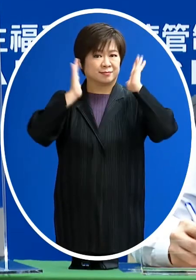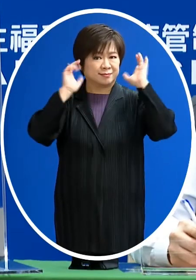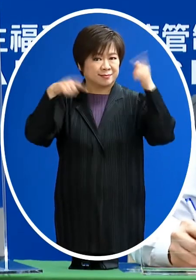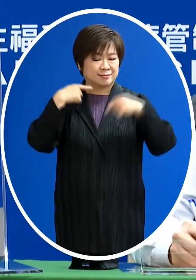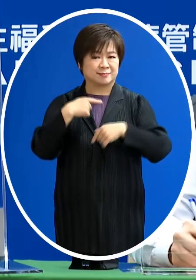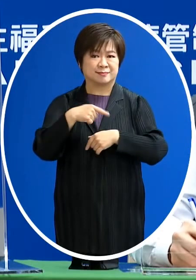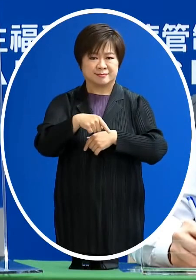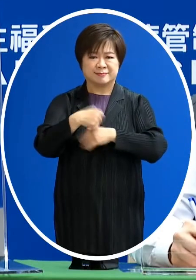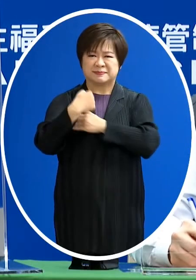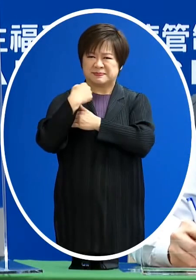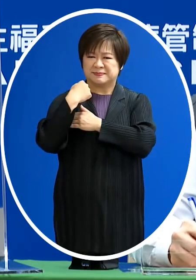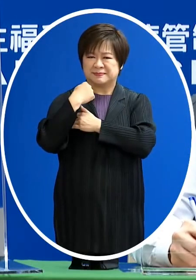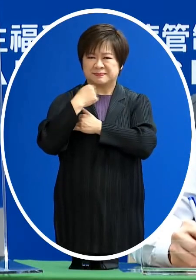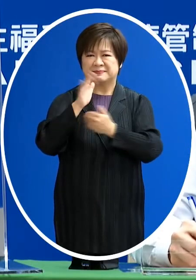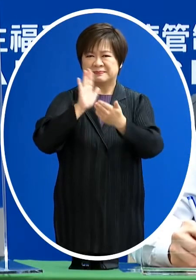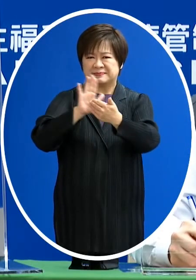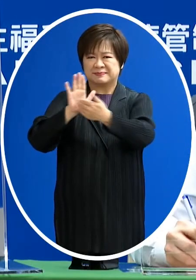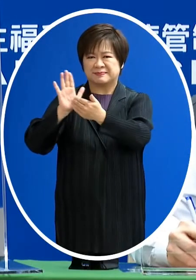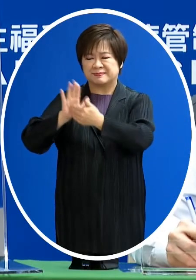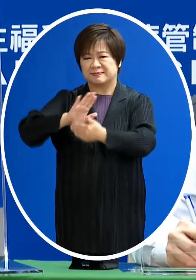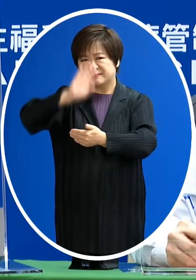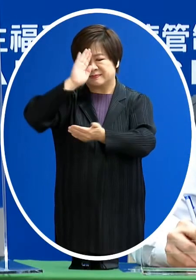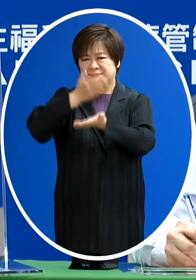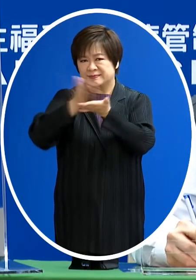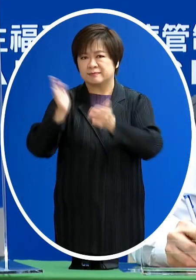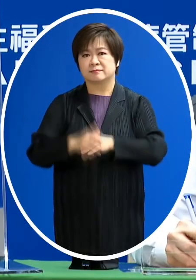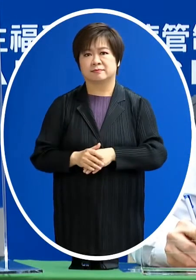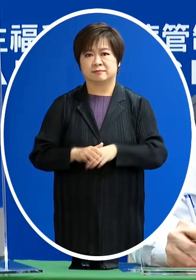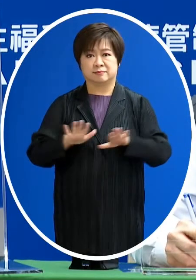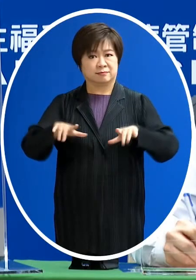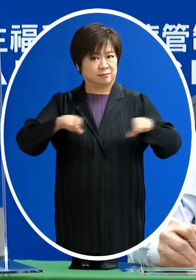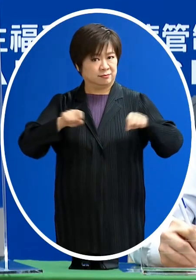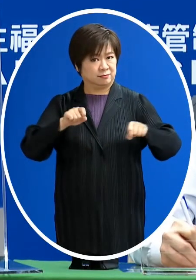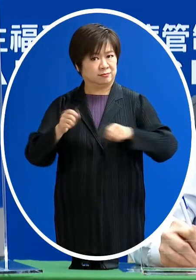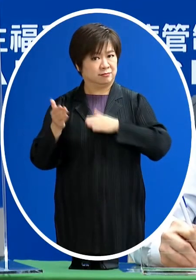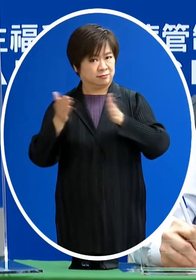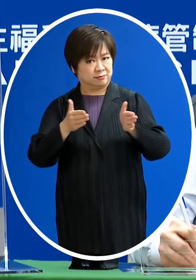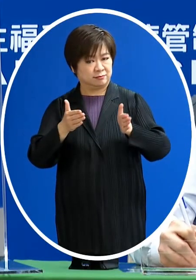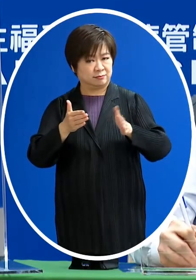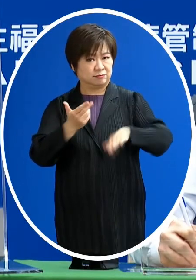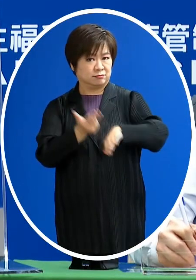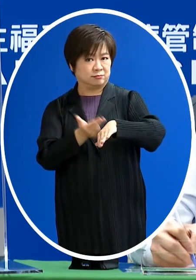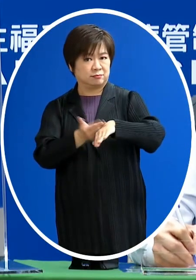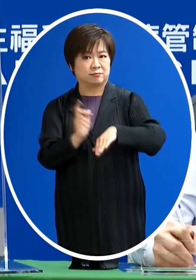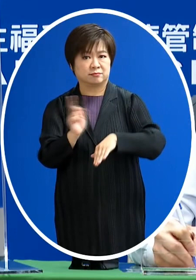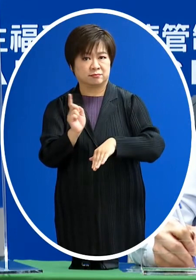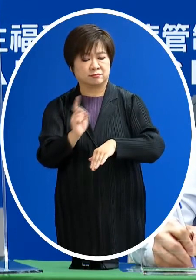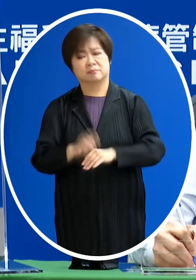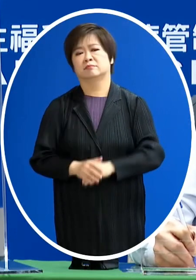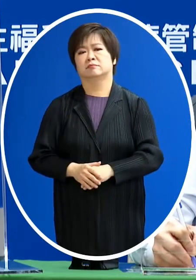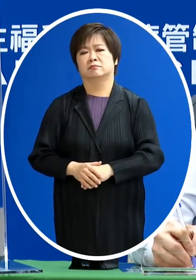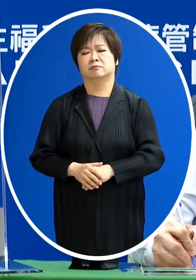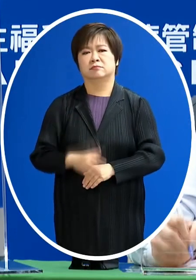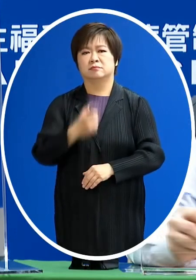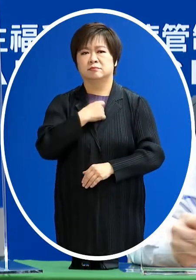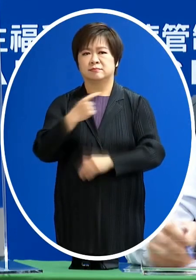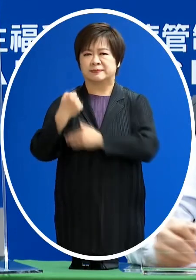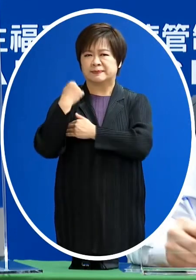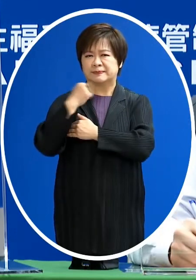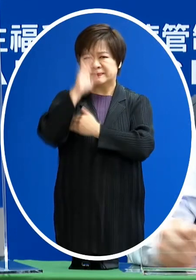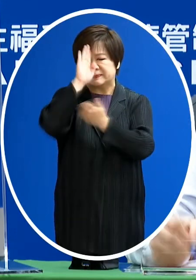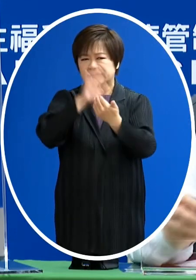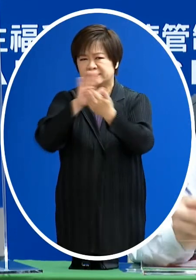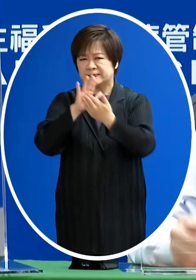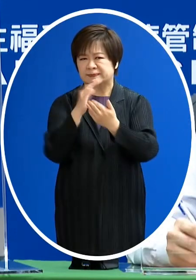抗議這是我們現在整體的戰略就是這樣那在戰術上面 那當然就是要在積極抗議